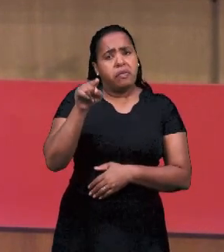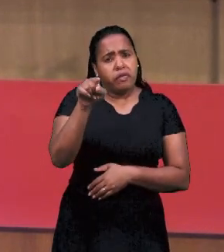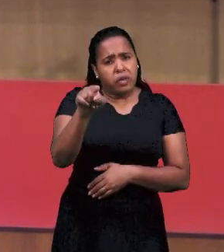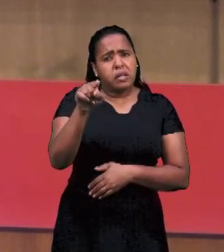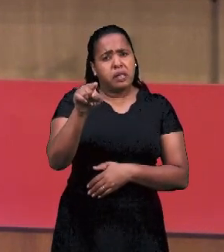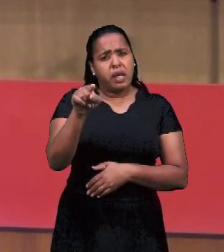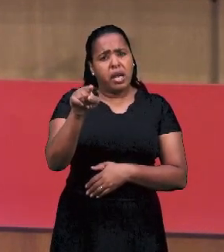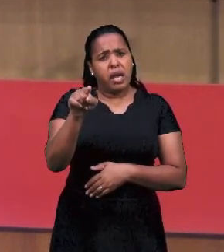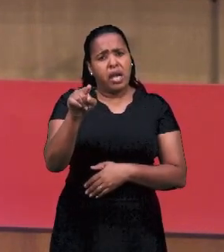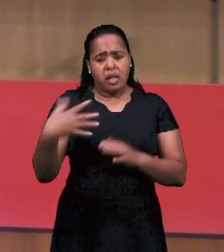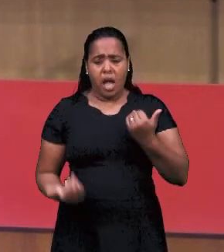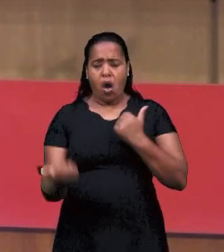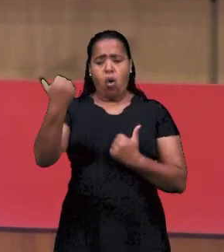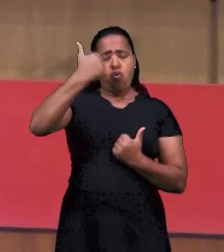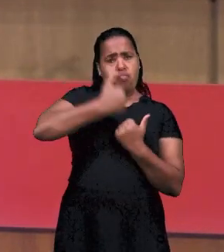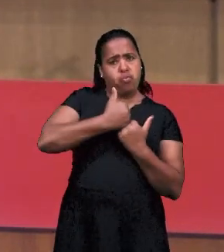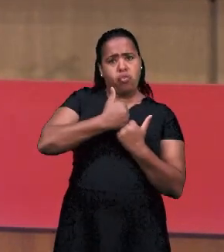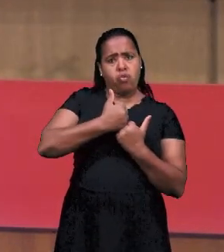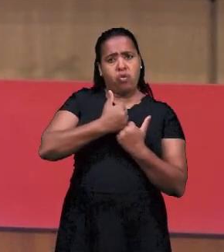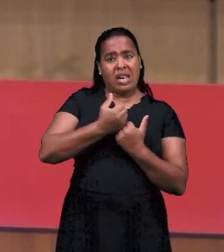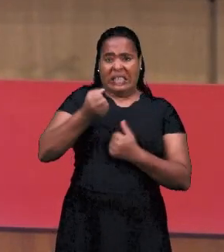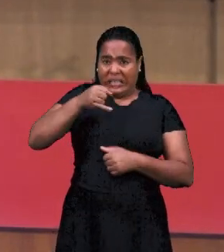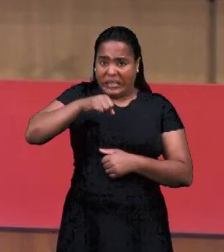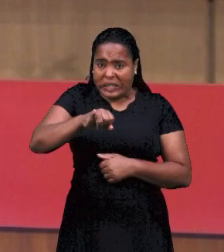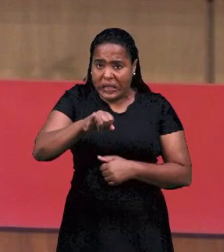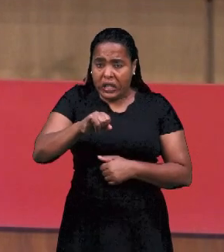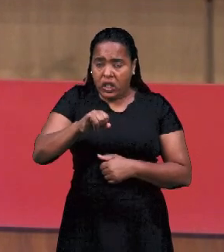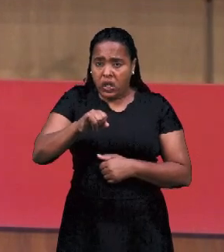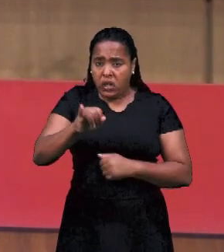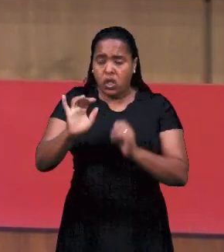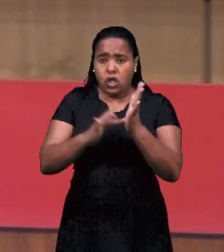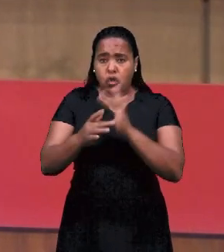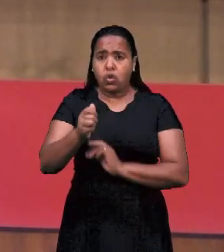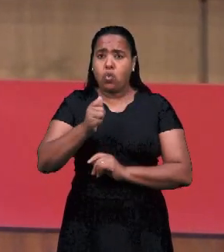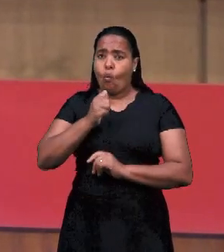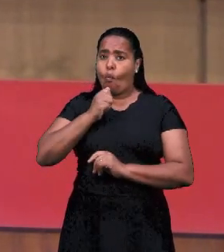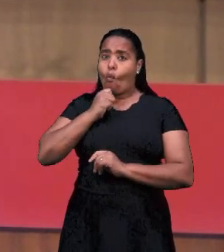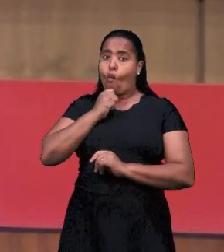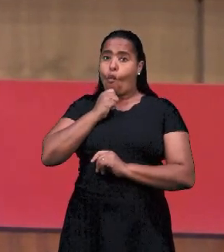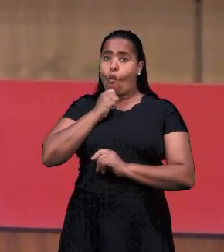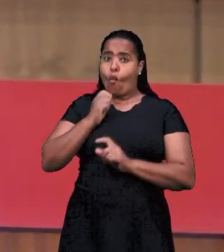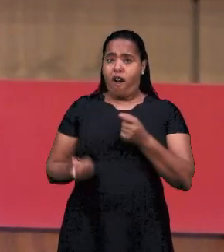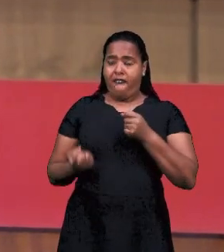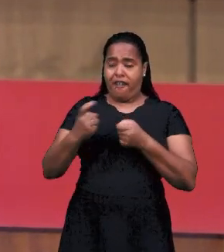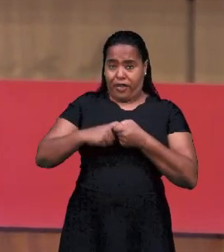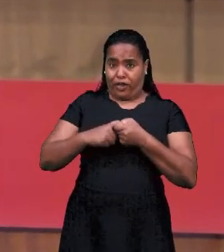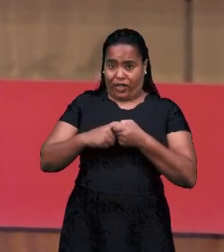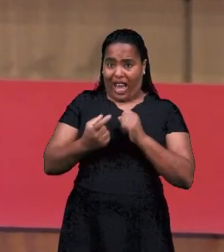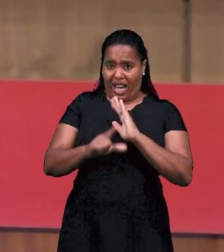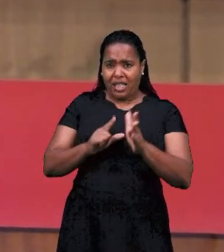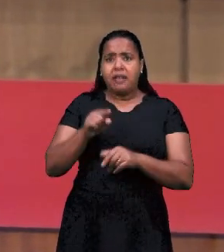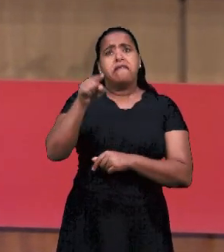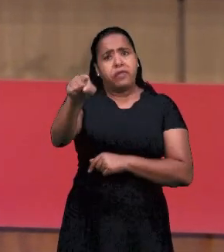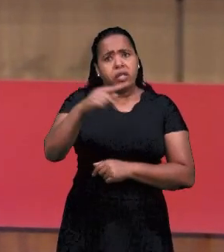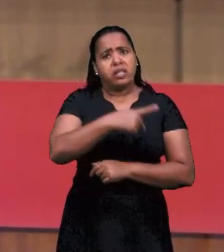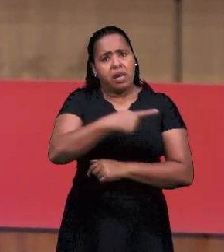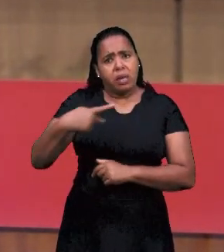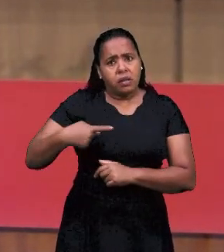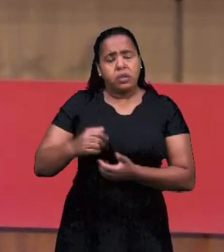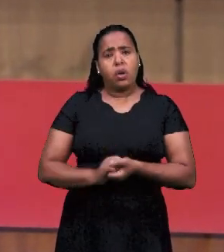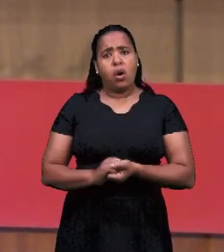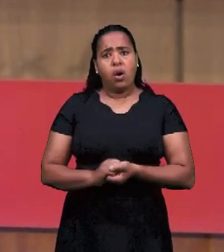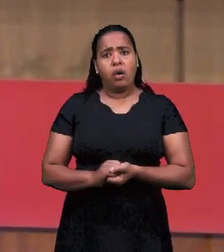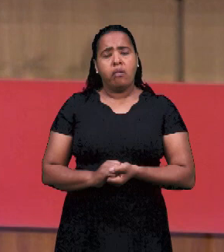молодежь, я хочу сказать, завтра вы будете вместо нас здесь. Если Иисус не придет до этого,